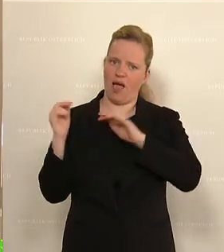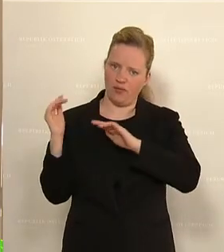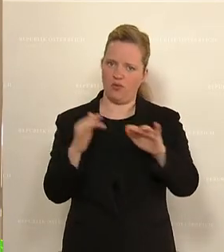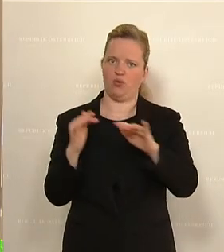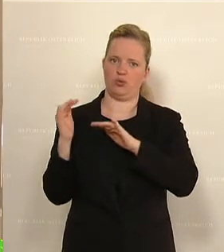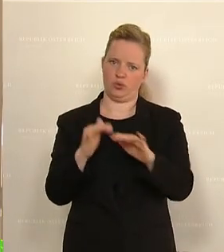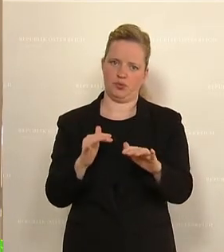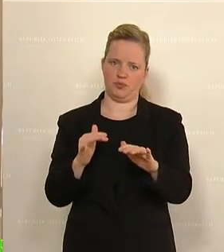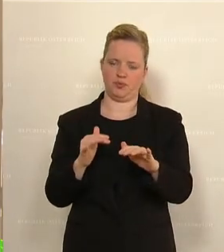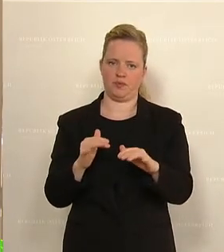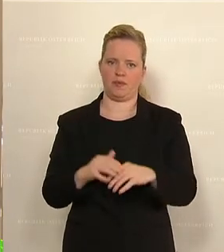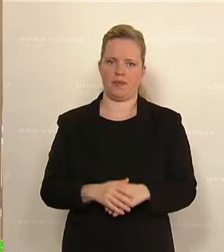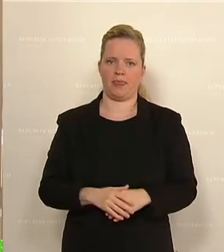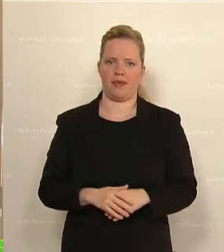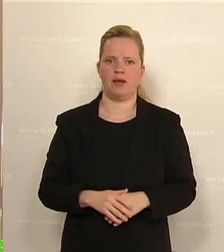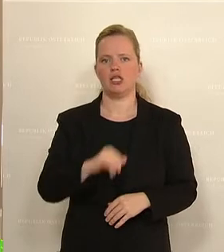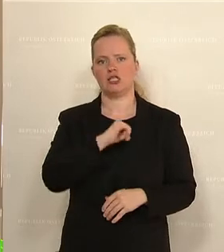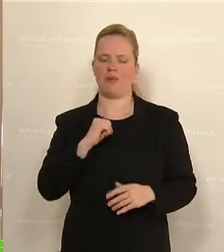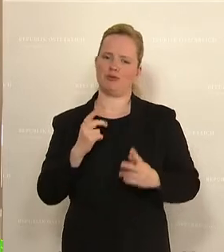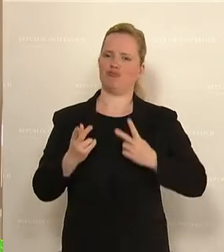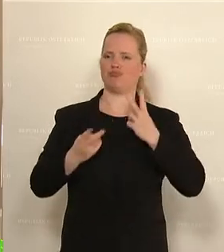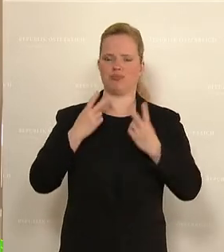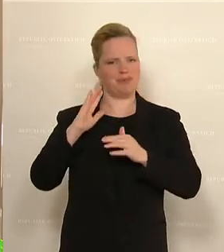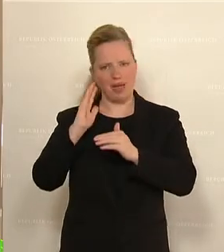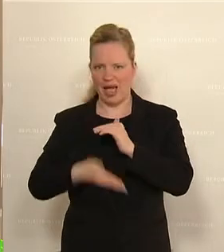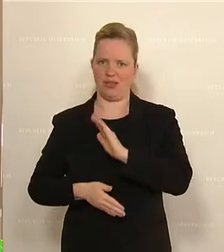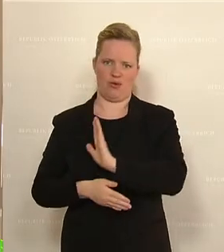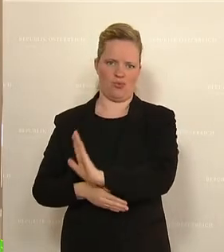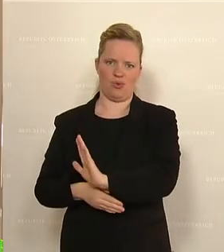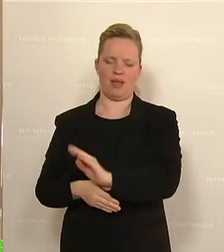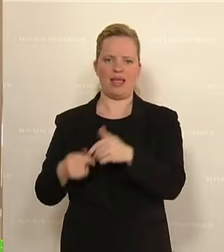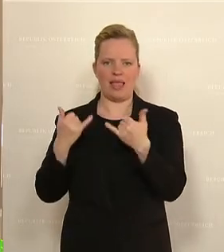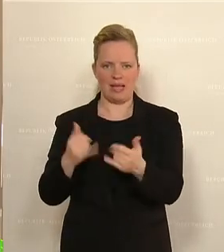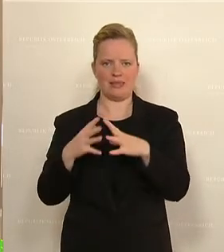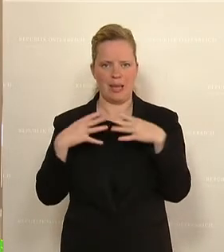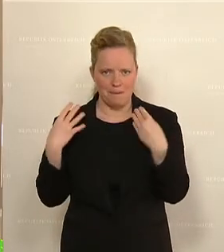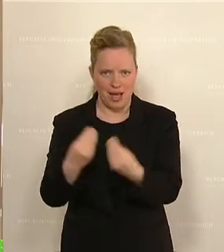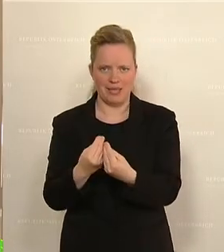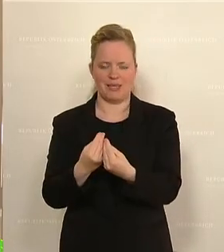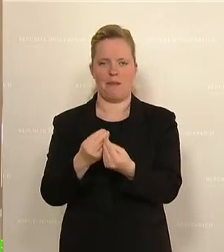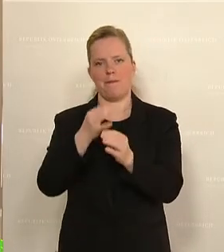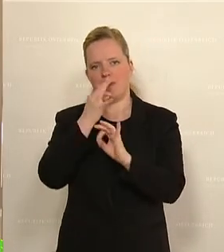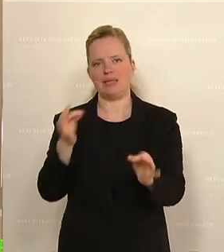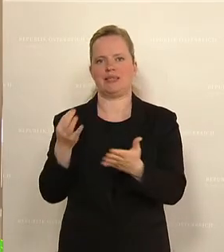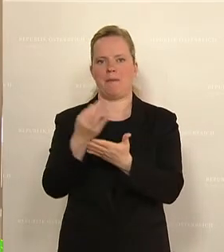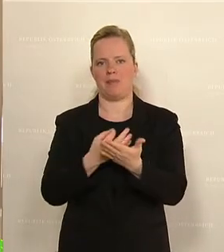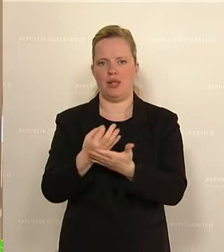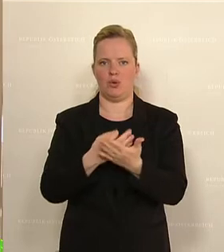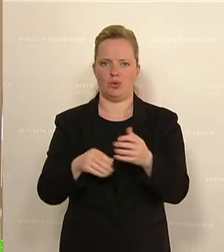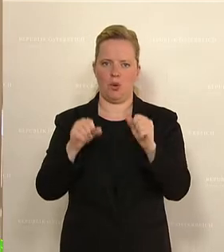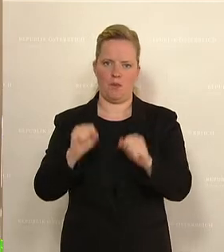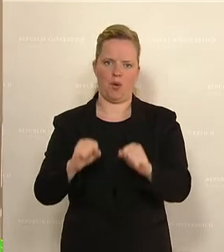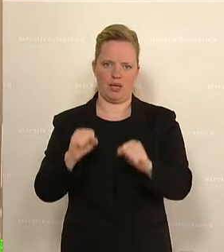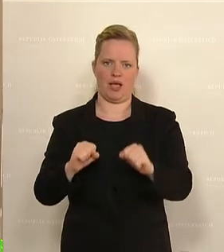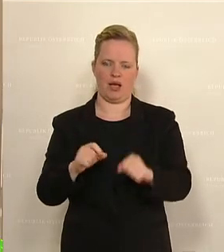Selbstbeweihräucherung und arbeiten wir gemeinsam an den besten Bildungsmöglichkeiten